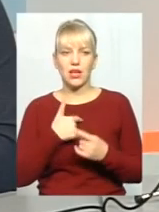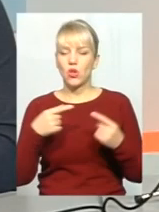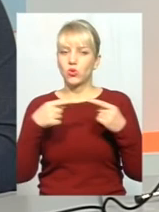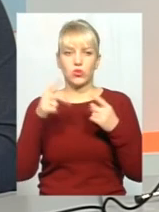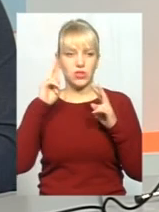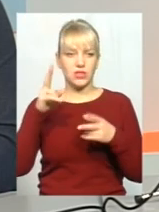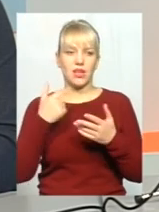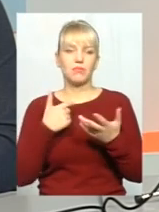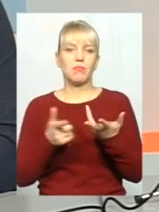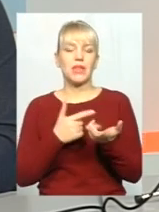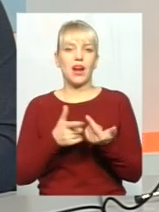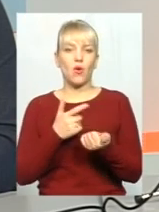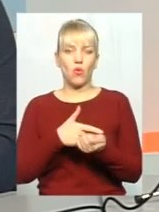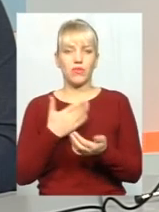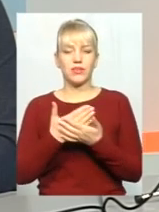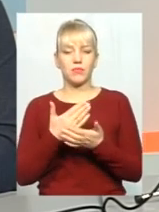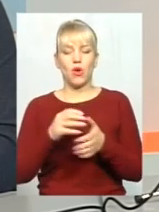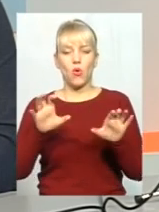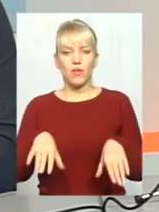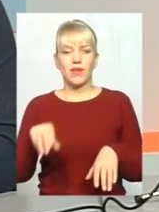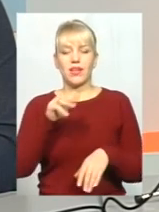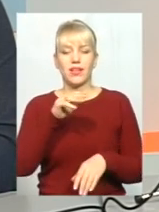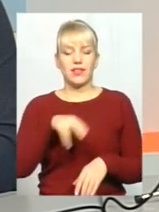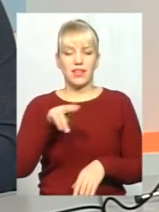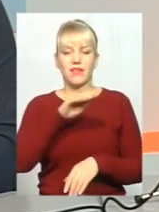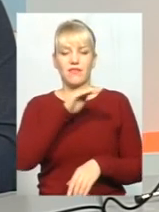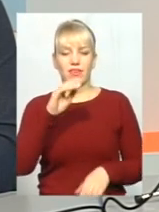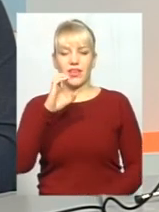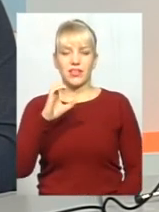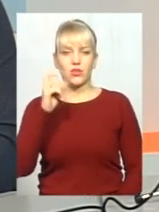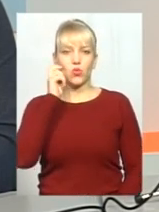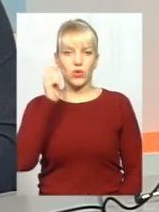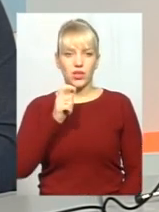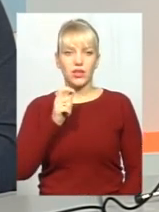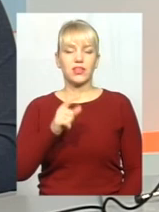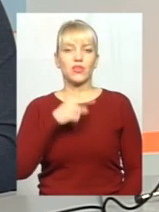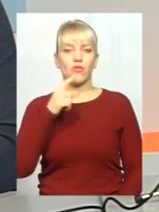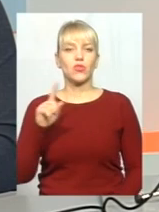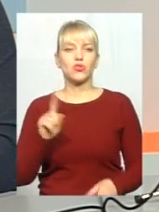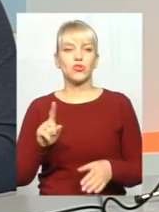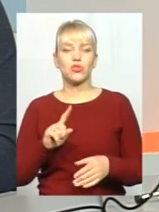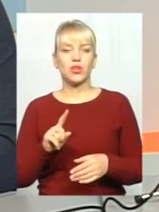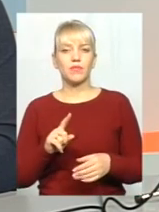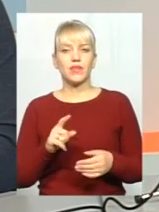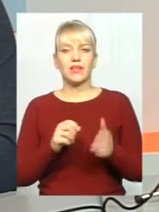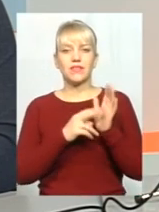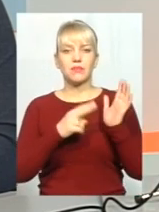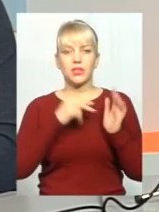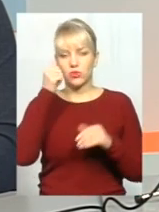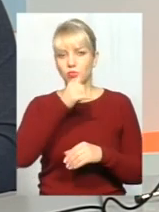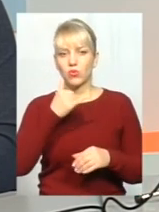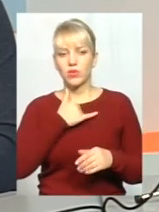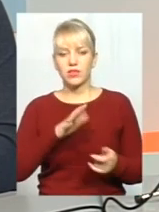підраховували кількість... ДФС України, виконуючий обов'язки, Мирослав Продом, від економічної правді, назвав, що в 2017 році в нас